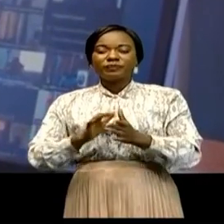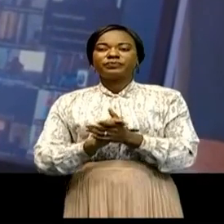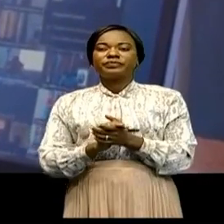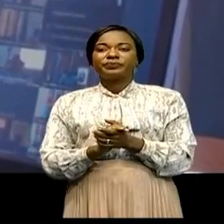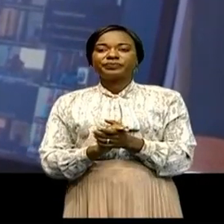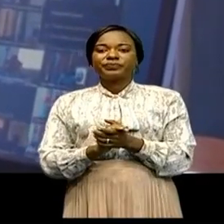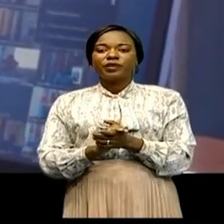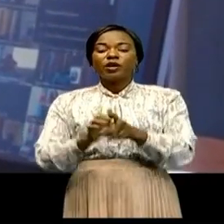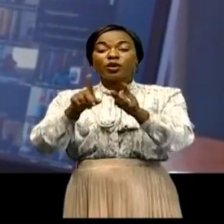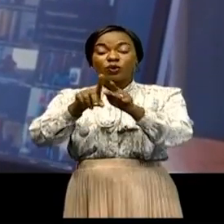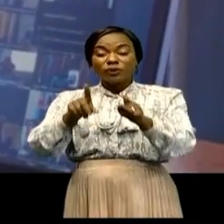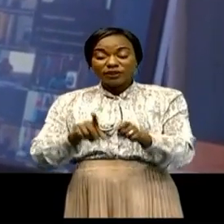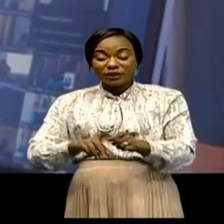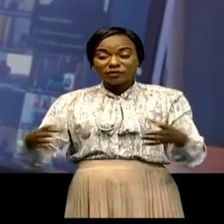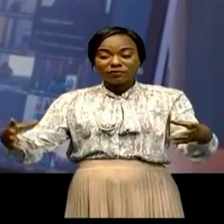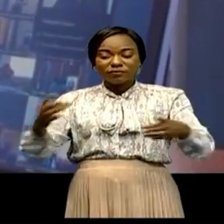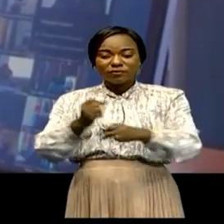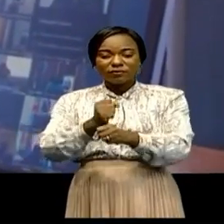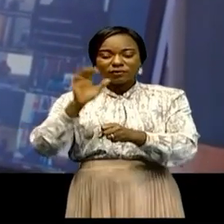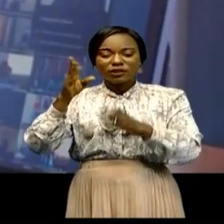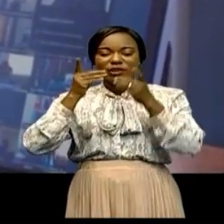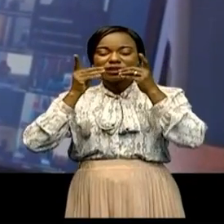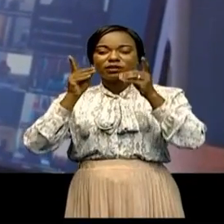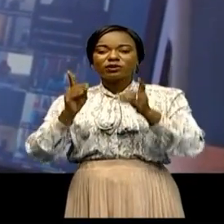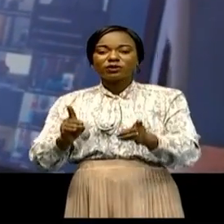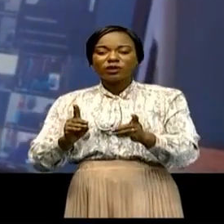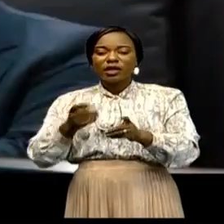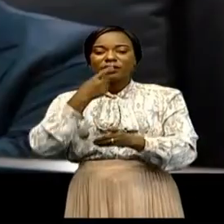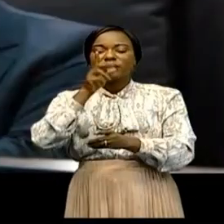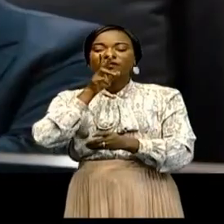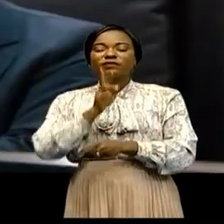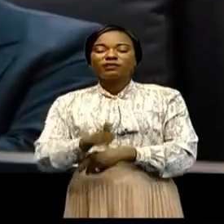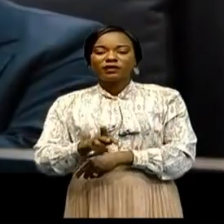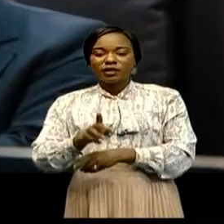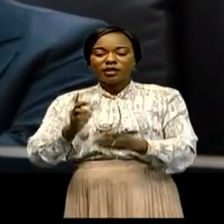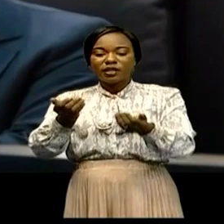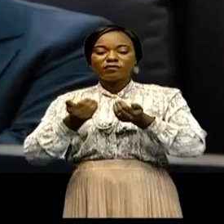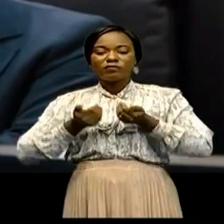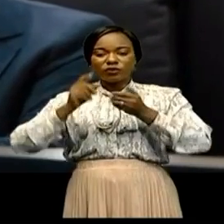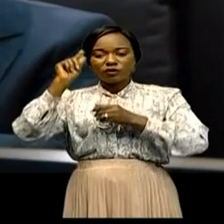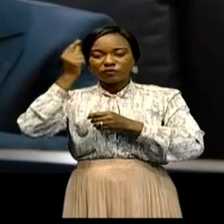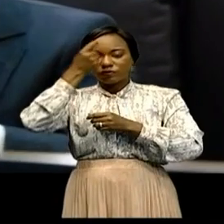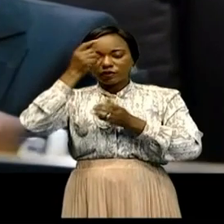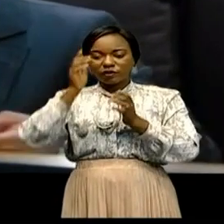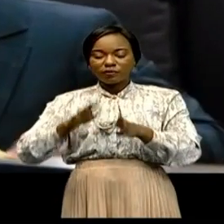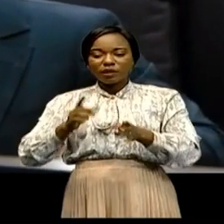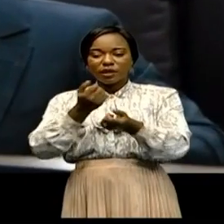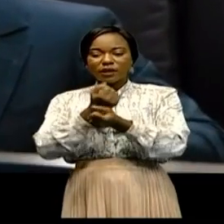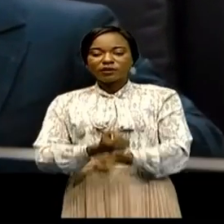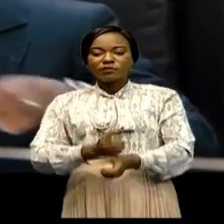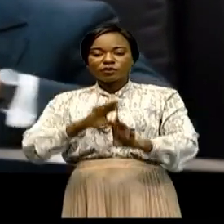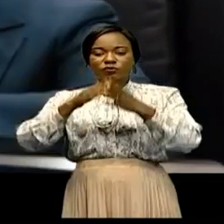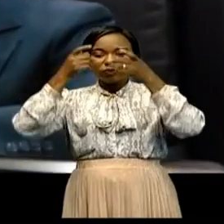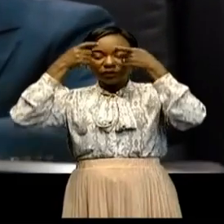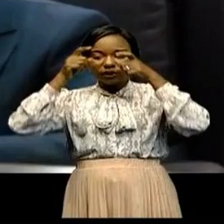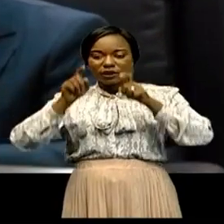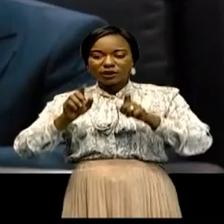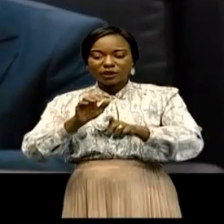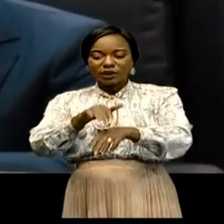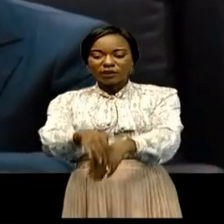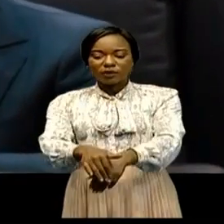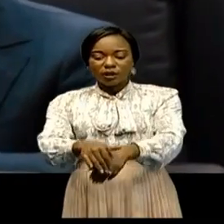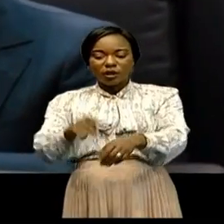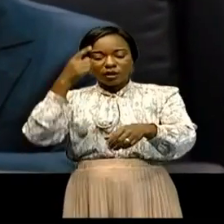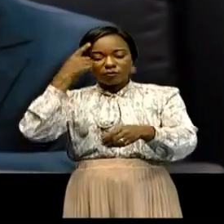Il a conclu son propos en réaffirmant la volonté du gouvernement à respecter les engagements pris dans ses cadres